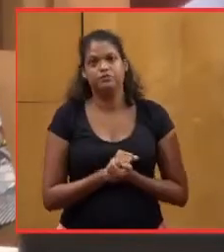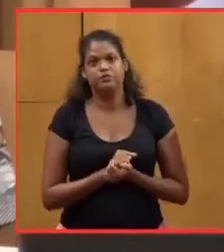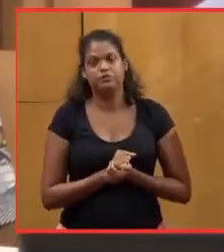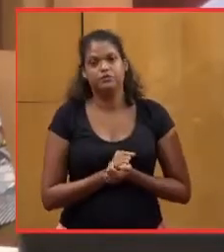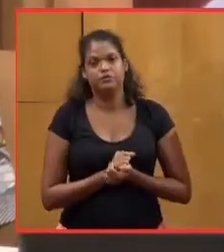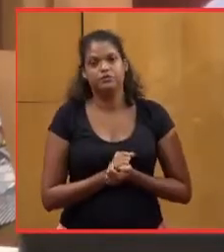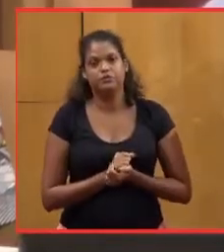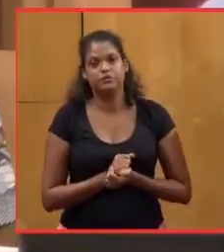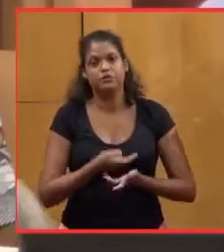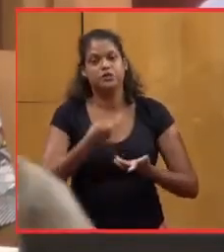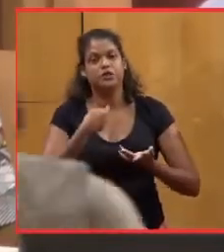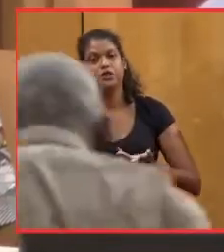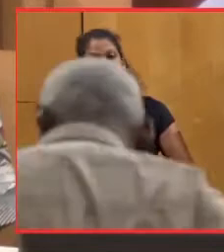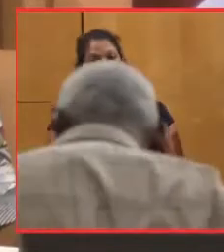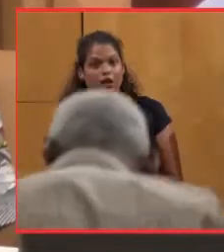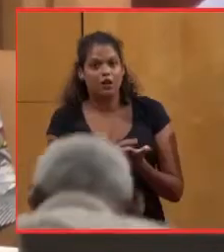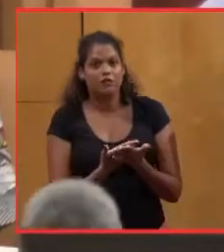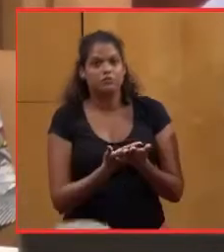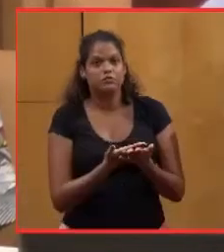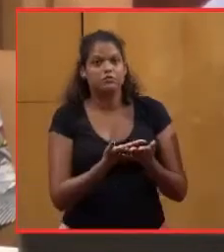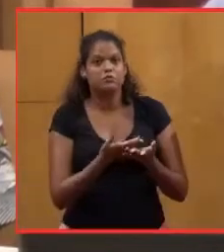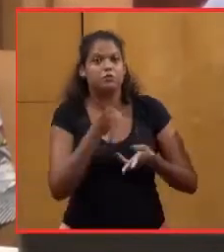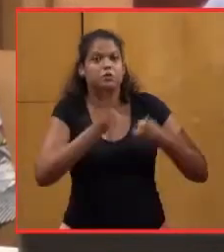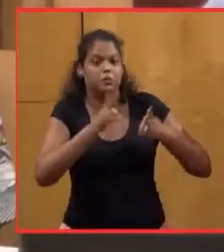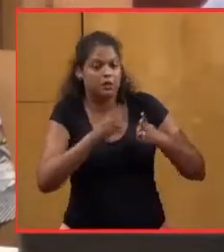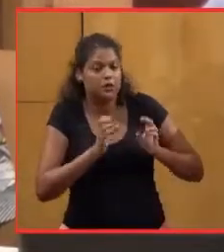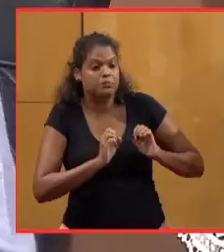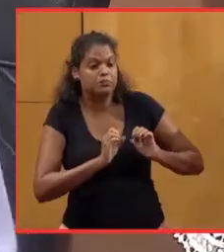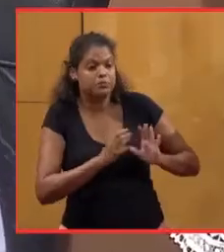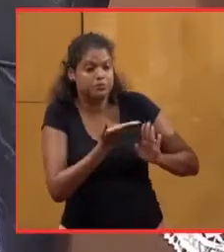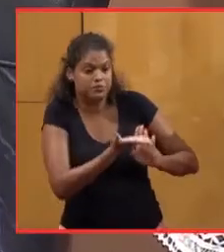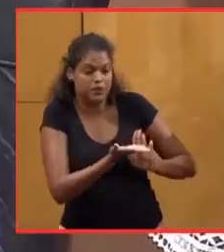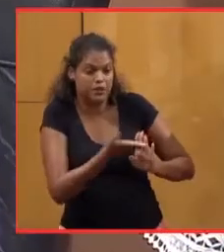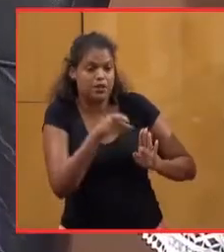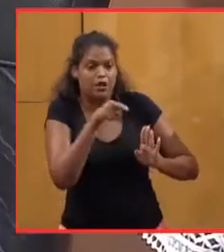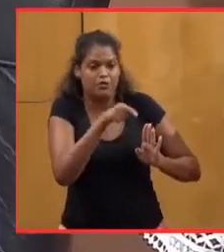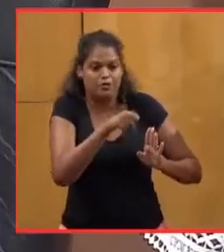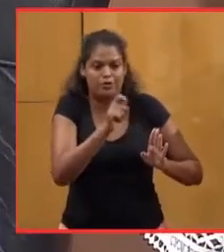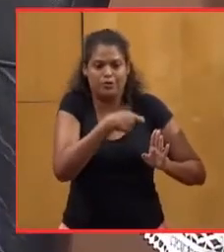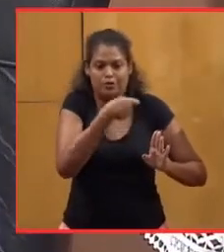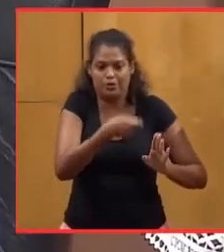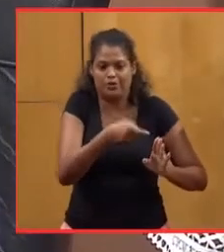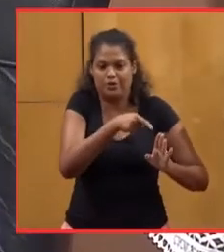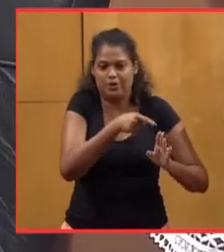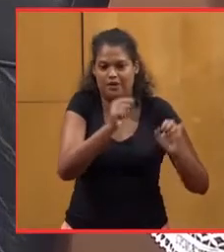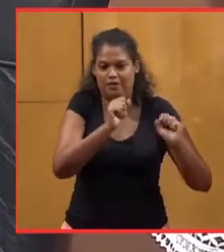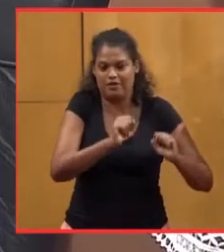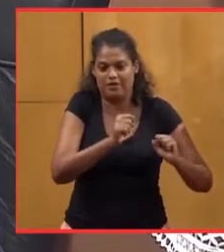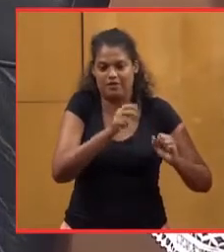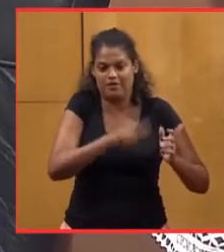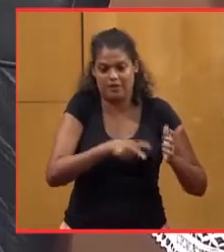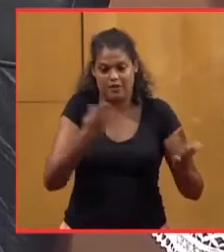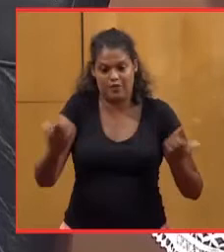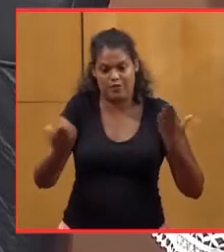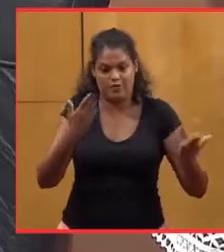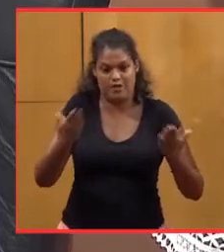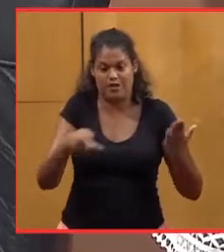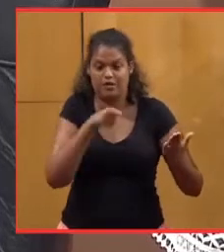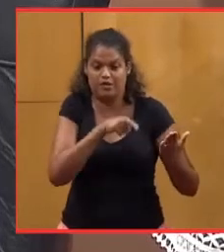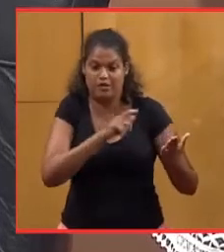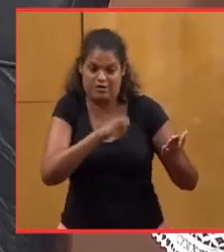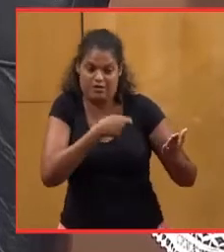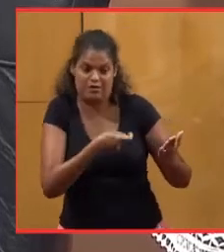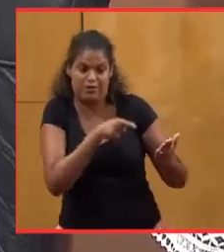En tout cas, si cela vous arrangeait, vous n'auriez pas hésité une seconde à faire une comparaison de la gestion